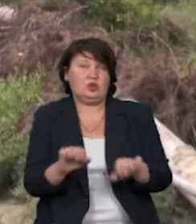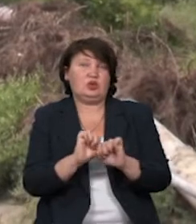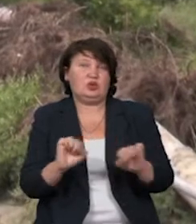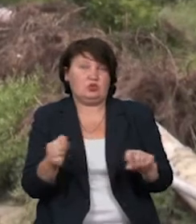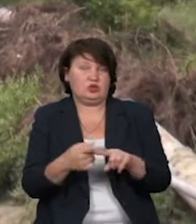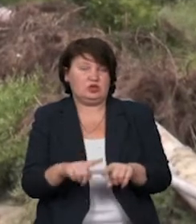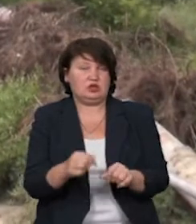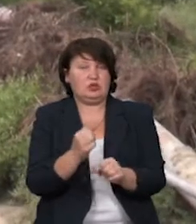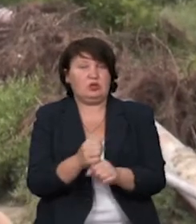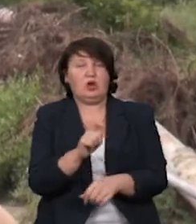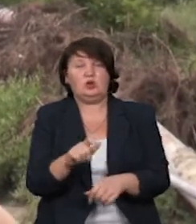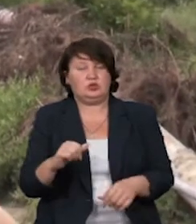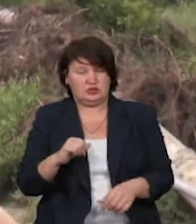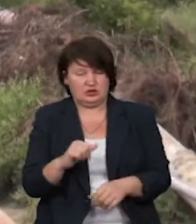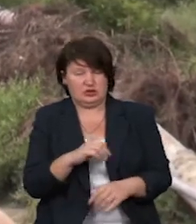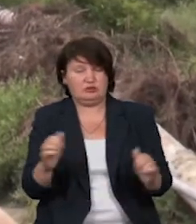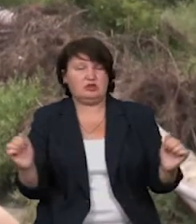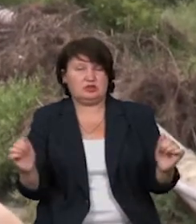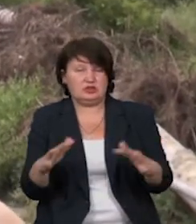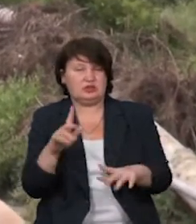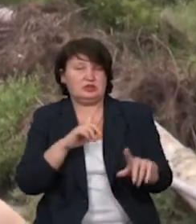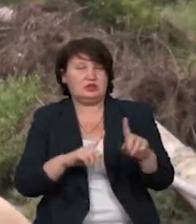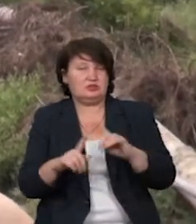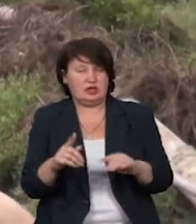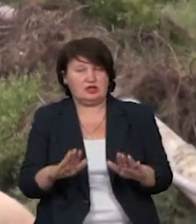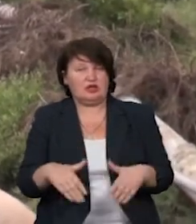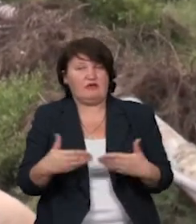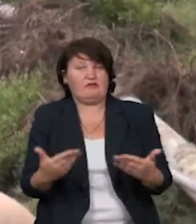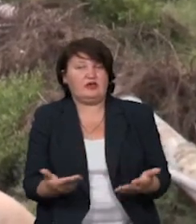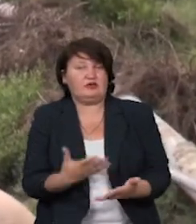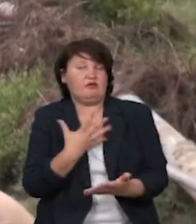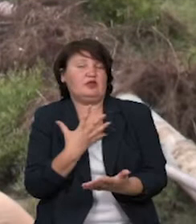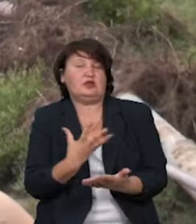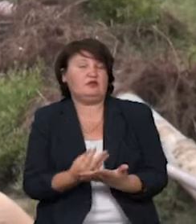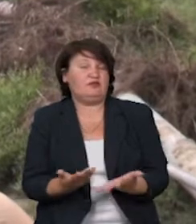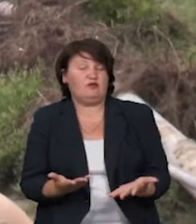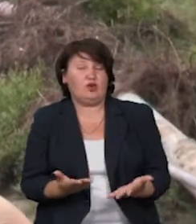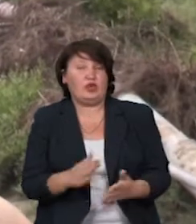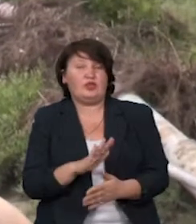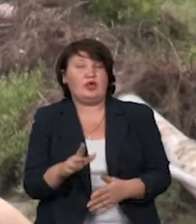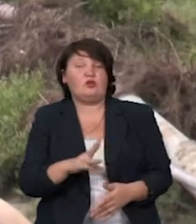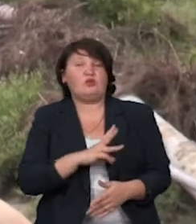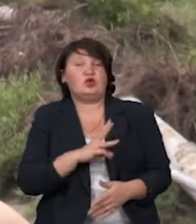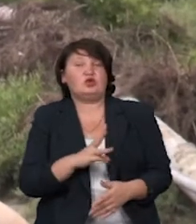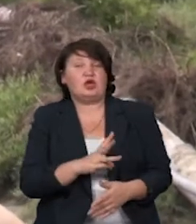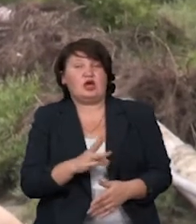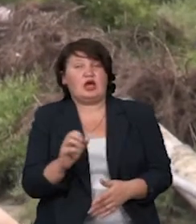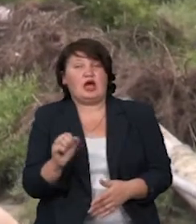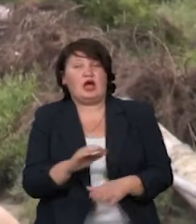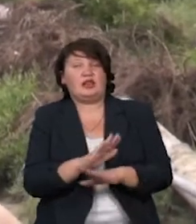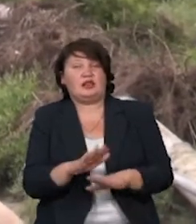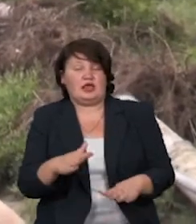робити, але люди самі зібрались, висували свої, як кажуть, не побажання, а не задоволення